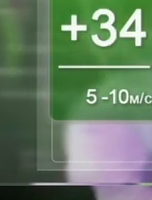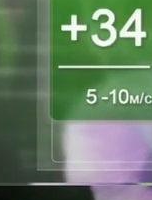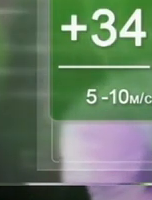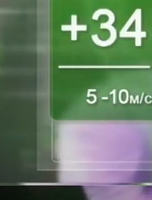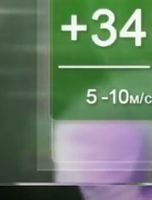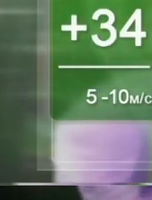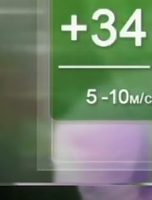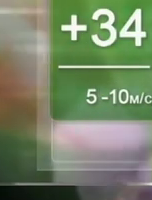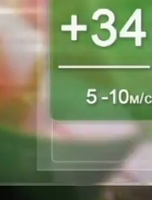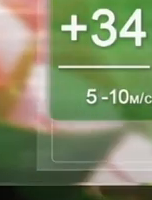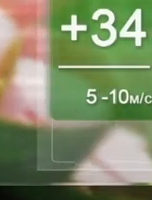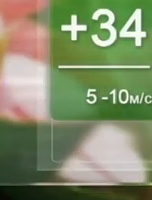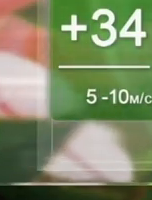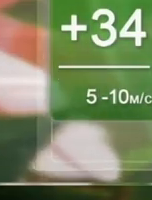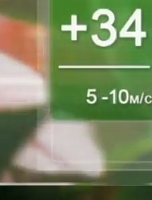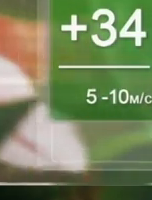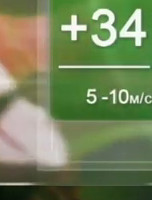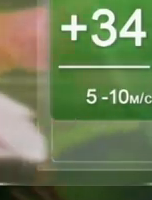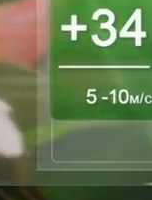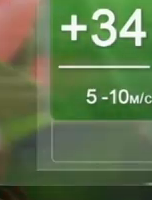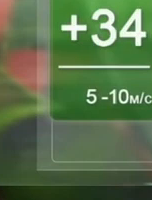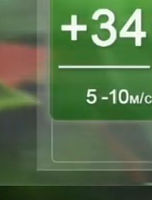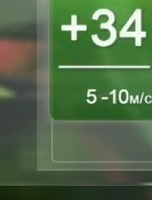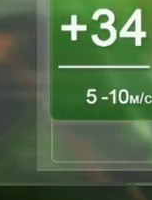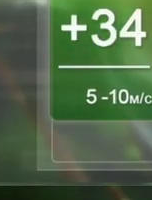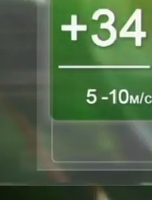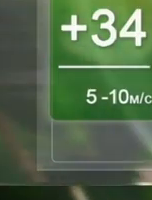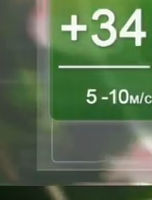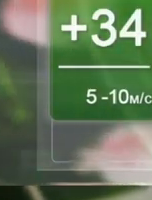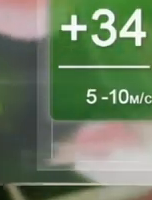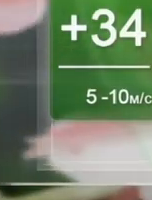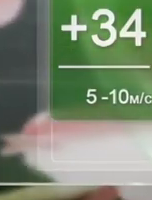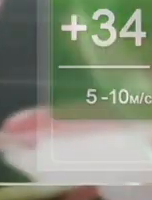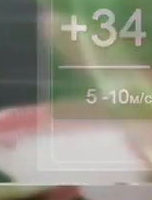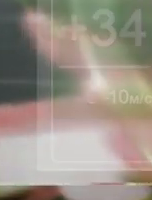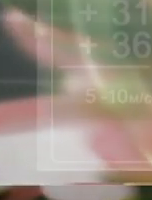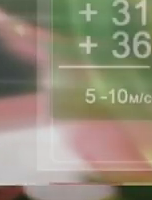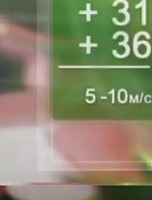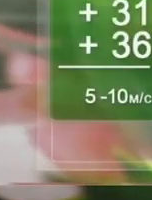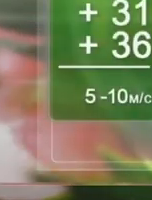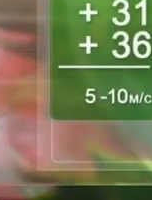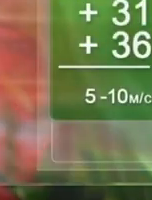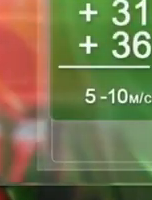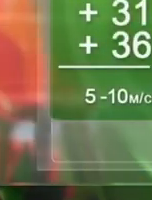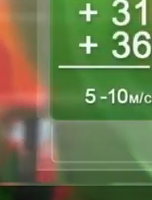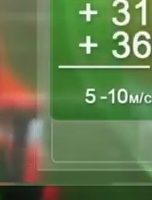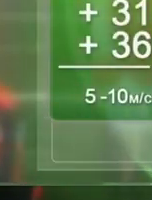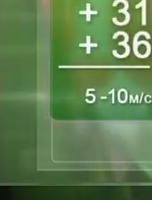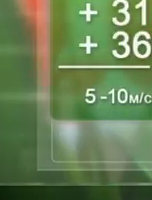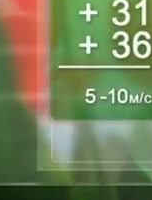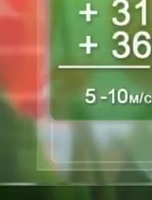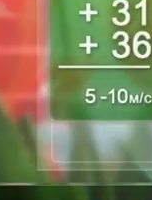стовпчики термометрів покажуть 34-36 градусів із позначкою плюс. 2 вересня